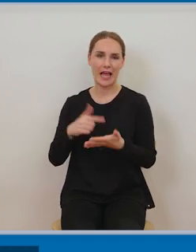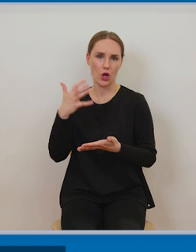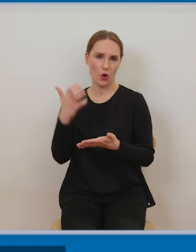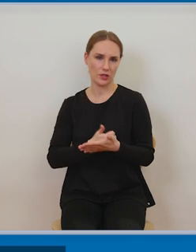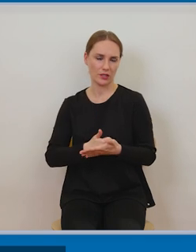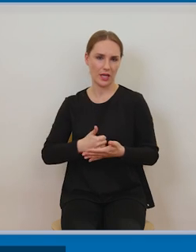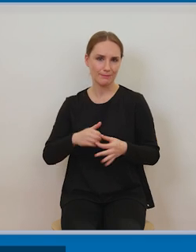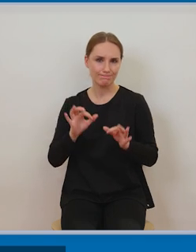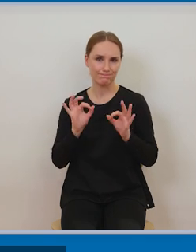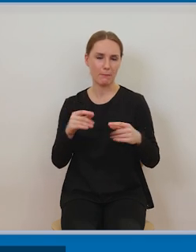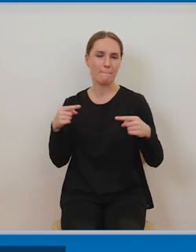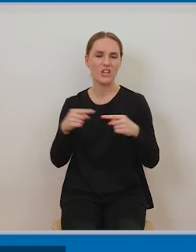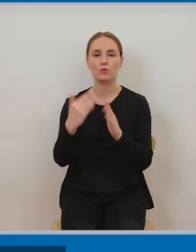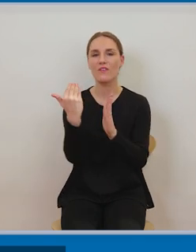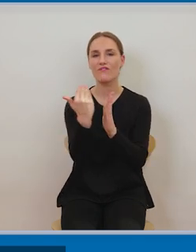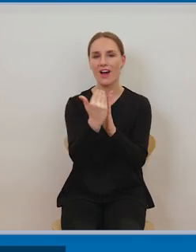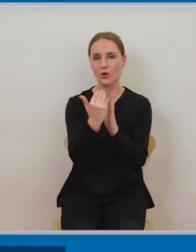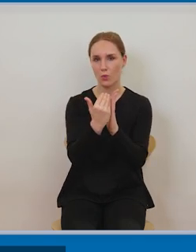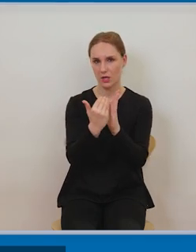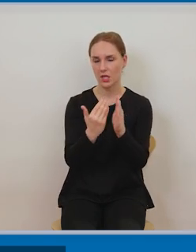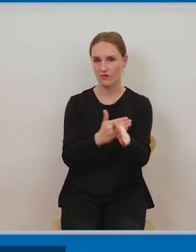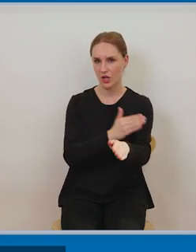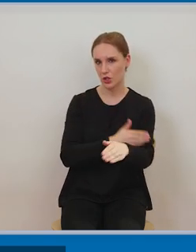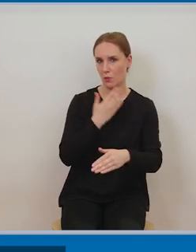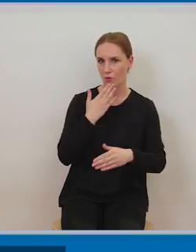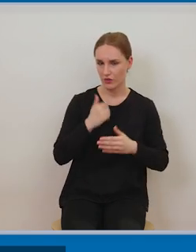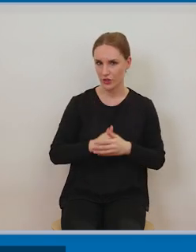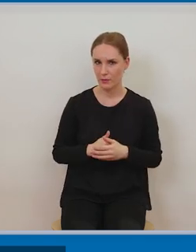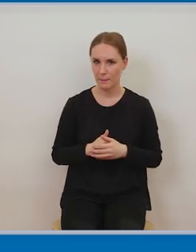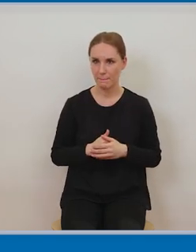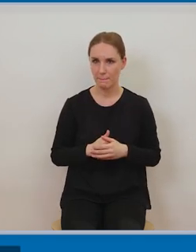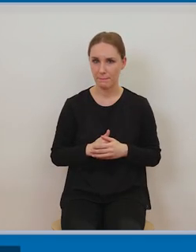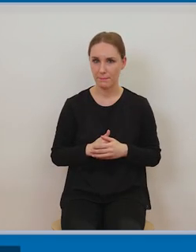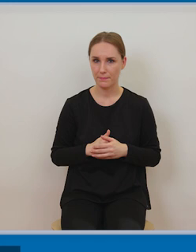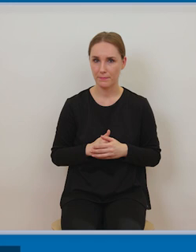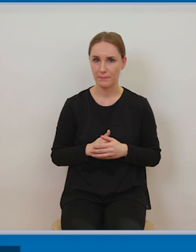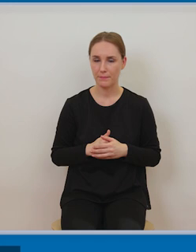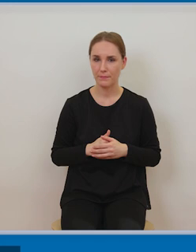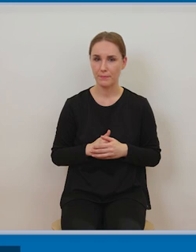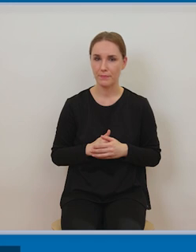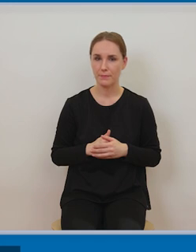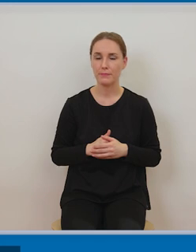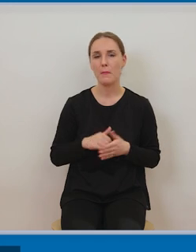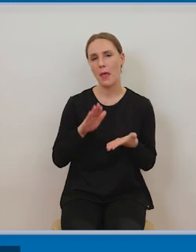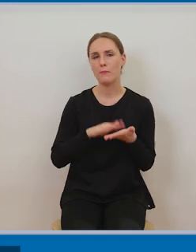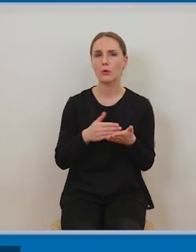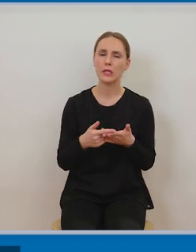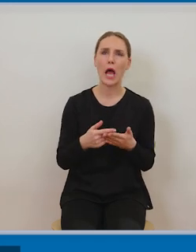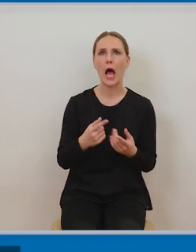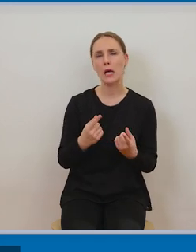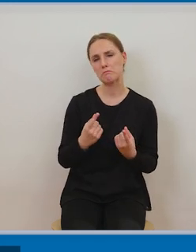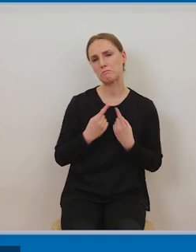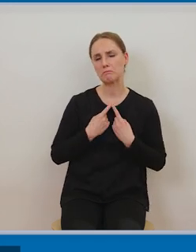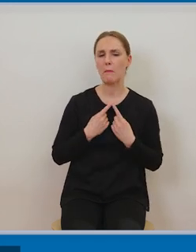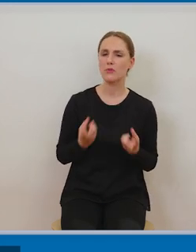wydaje nam się że jeżeli coś jest dozwolone a chce robić coś podobnego to też by było dozwolone tutaj ten katalog form